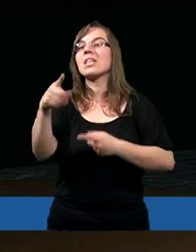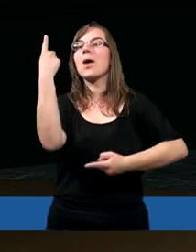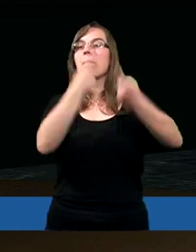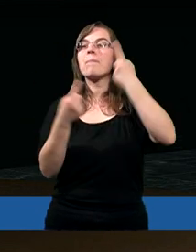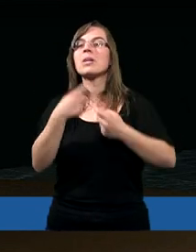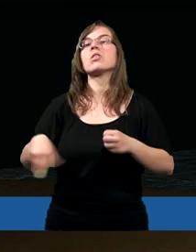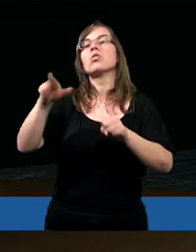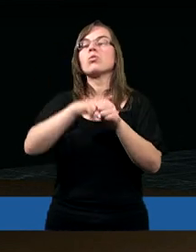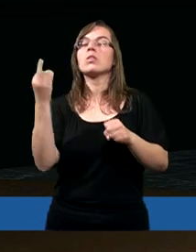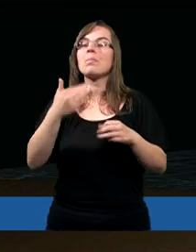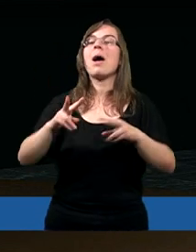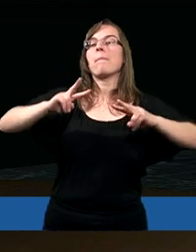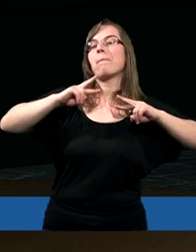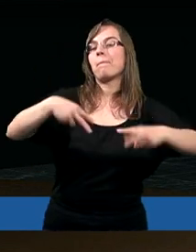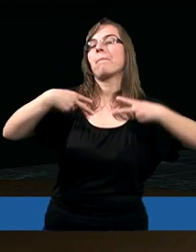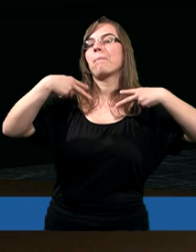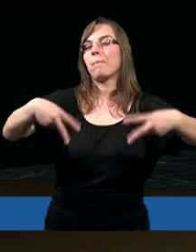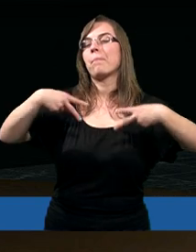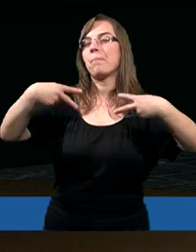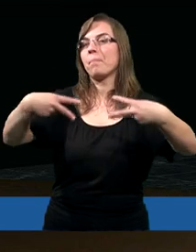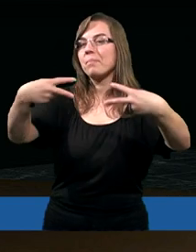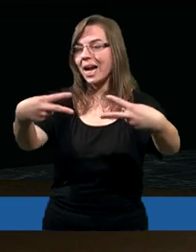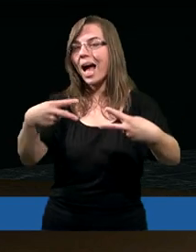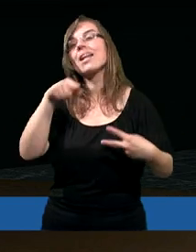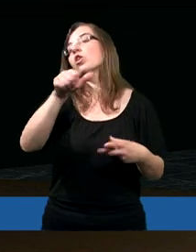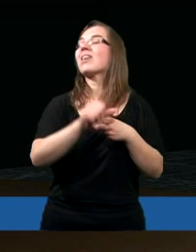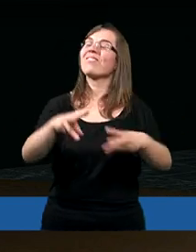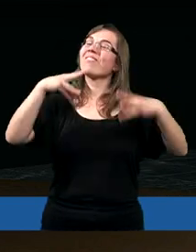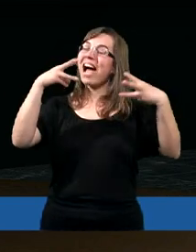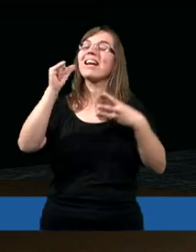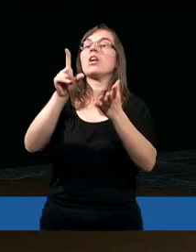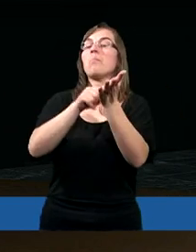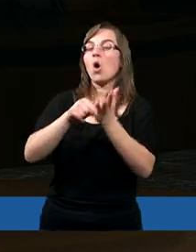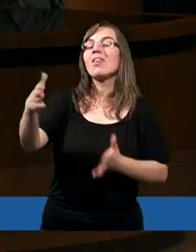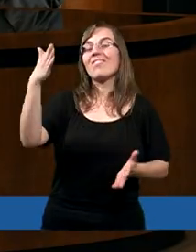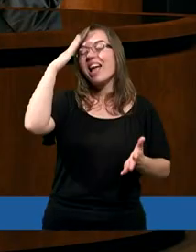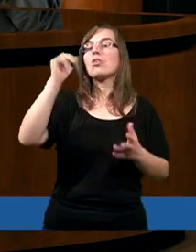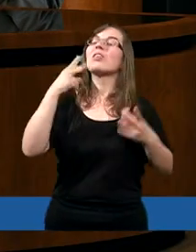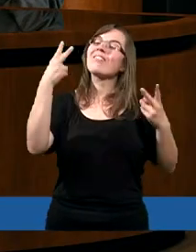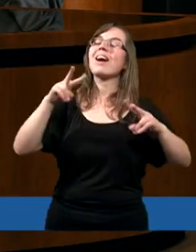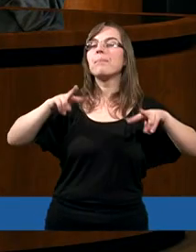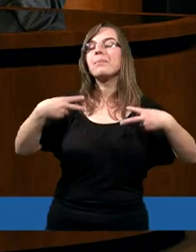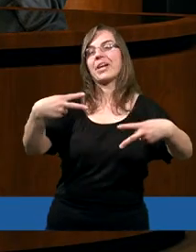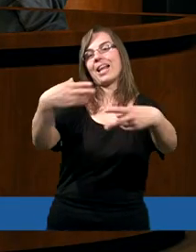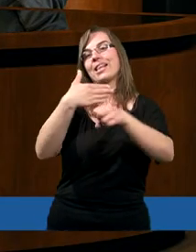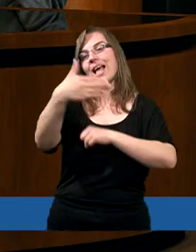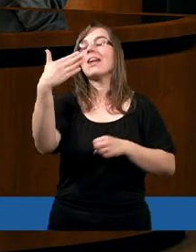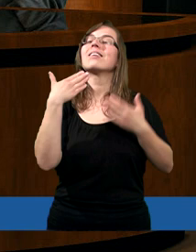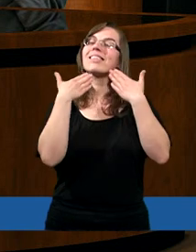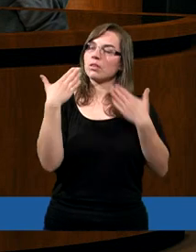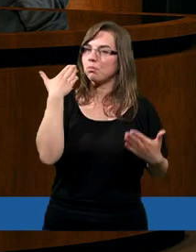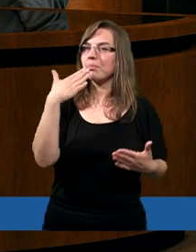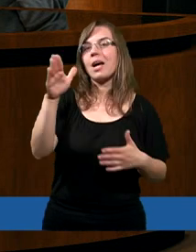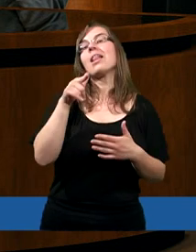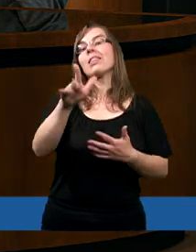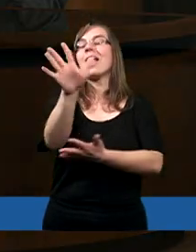myśli, które chcemy przekazać następnym osobom. I Piotr wiedział, że to jest istotne. Tak, tak, dziękuję bardzo. No